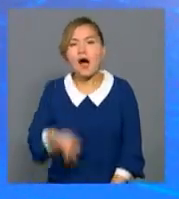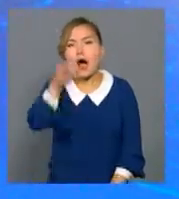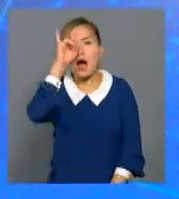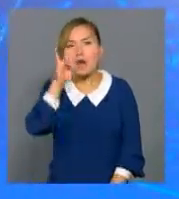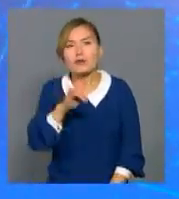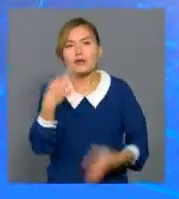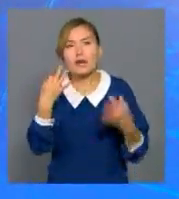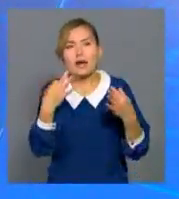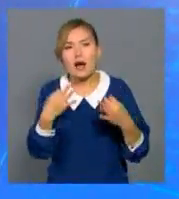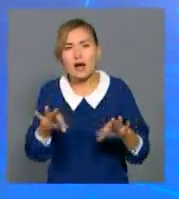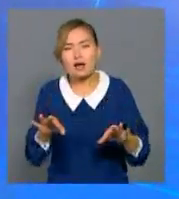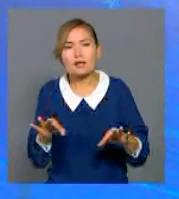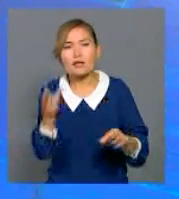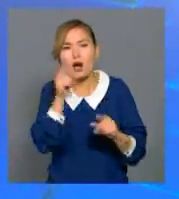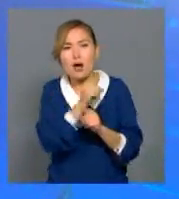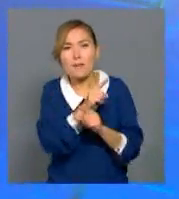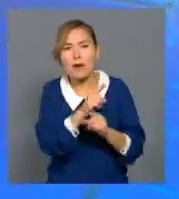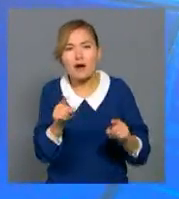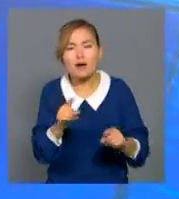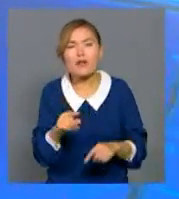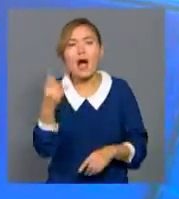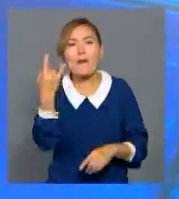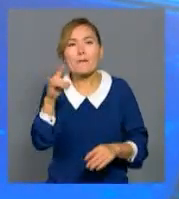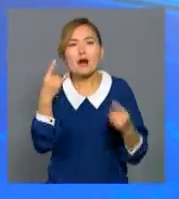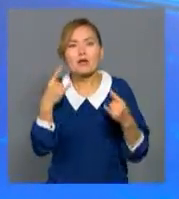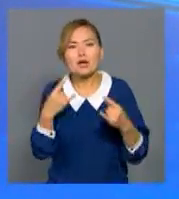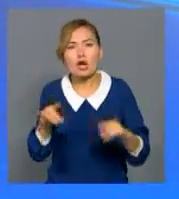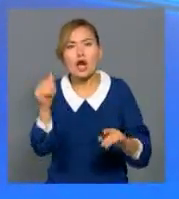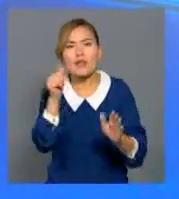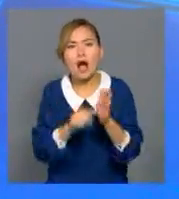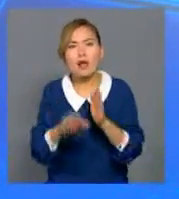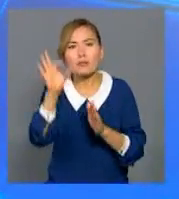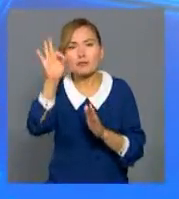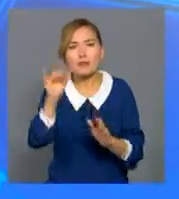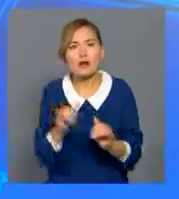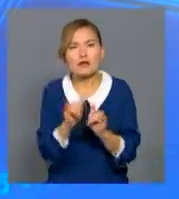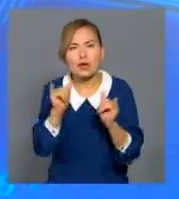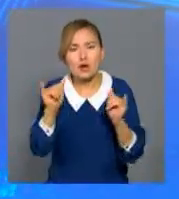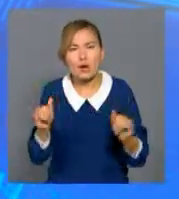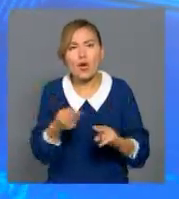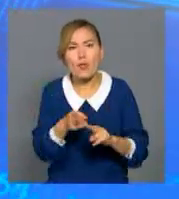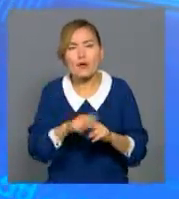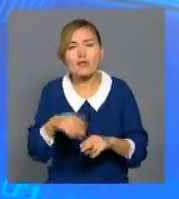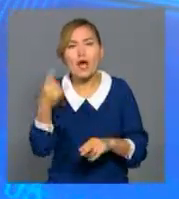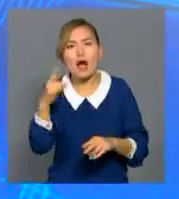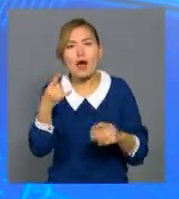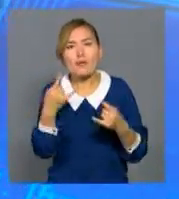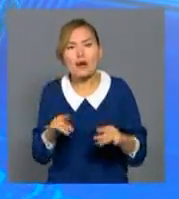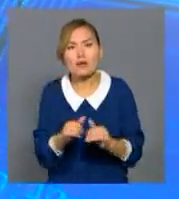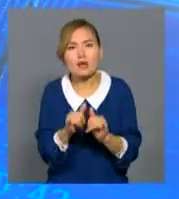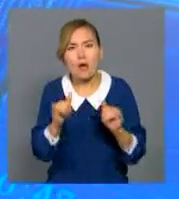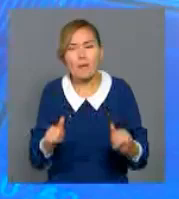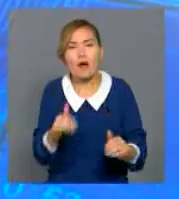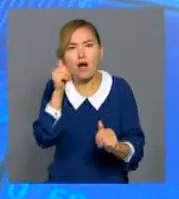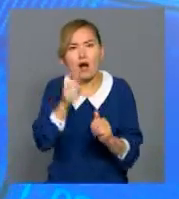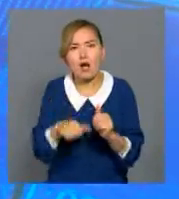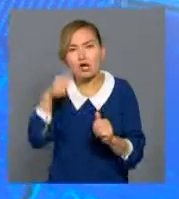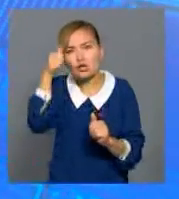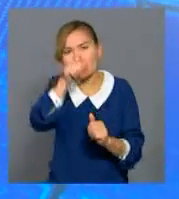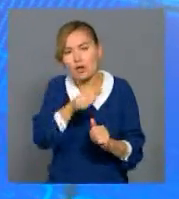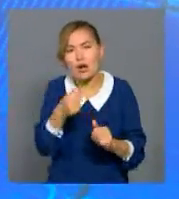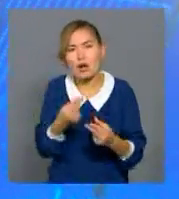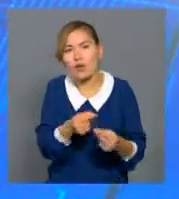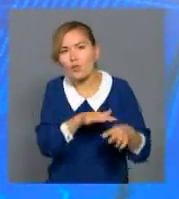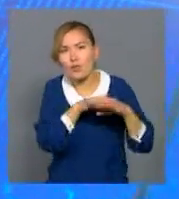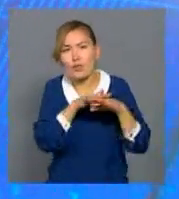Қазақстанда тәуелсіздік алғалы балату көрсеткіші 60% ғартқан. Егі нәтижені жетілдіру мақсатында жыл сайын бір реттік ақы